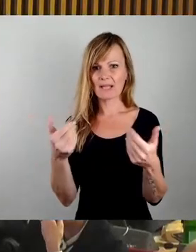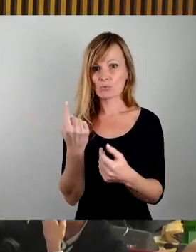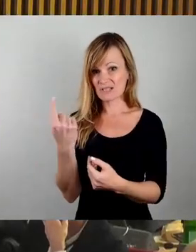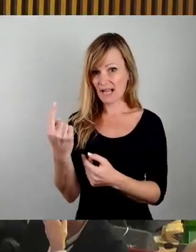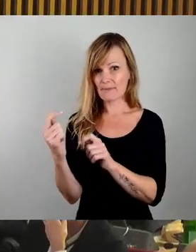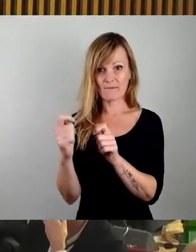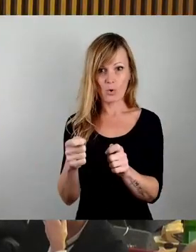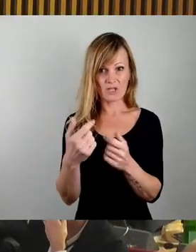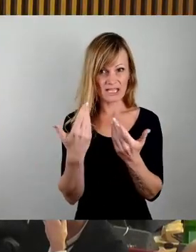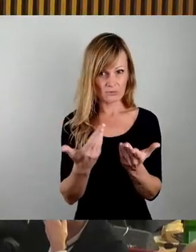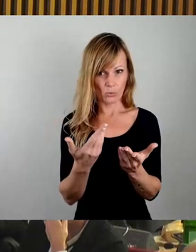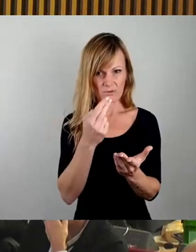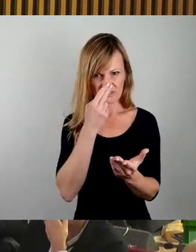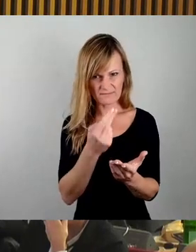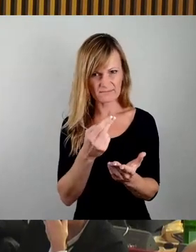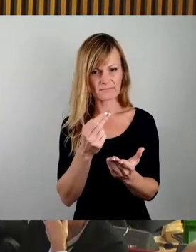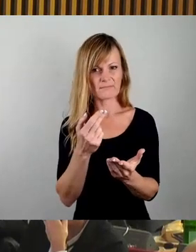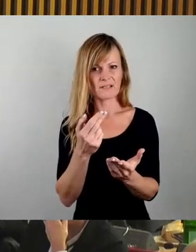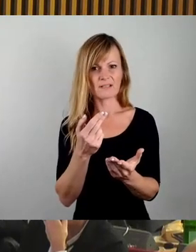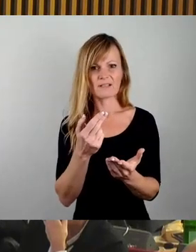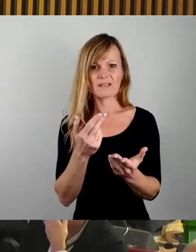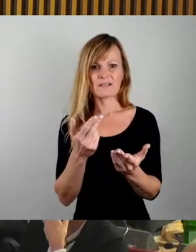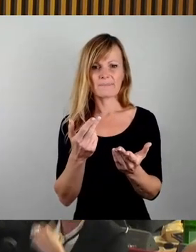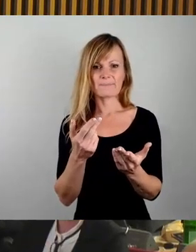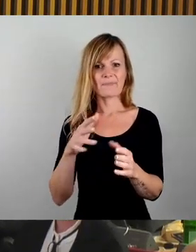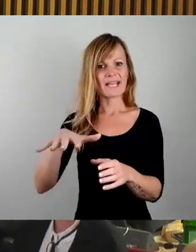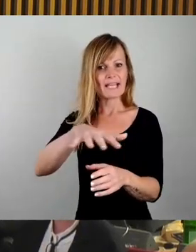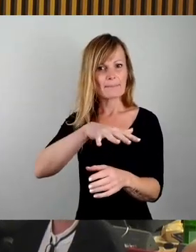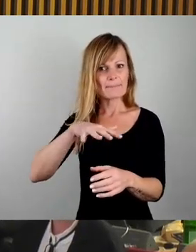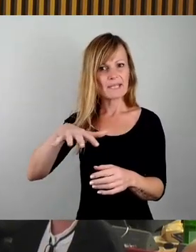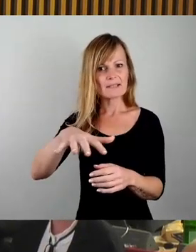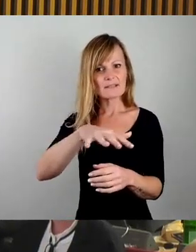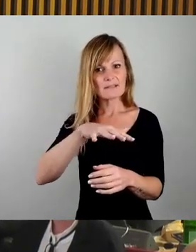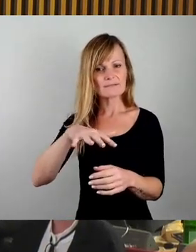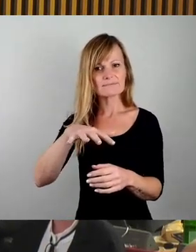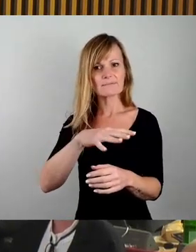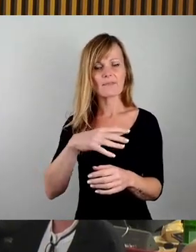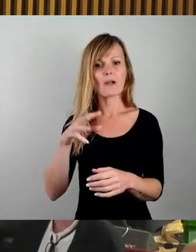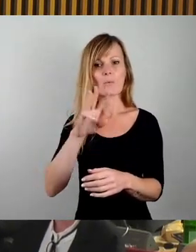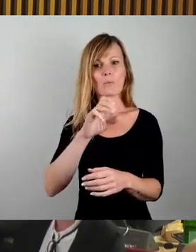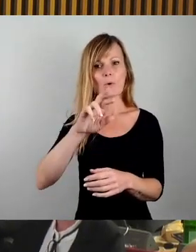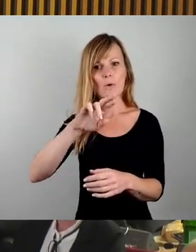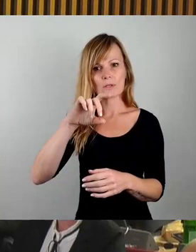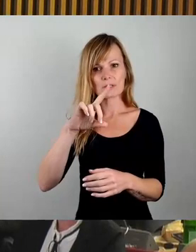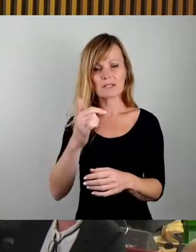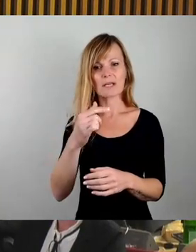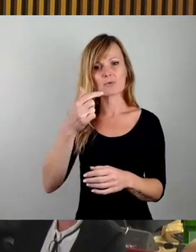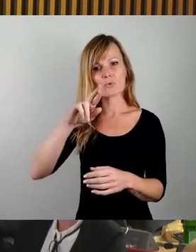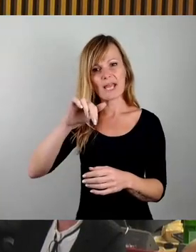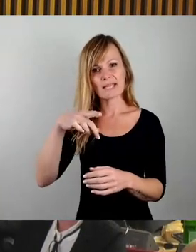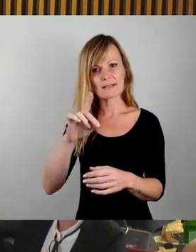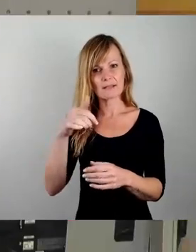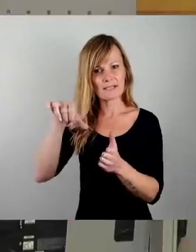genauer anguckt, dann stellt man zum Beispiel fest, dass Sie das Gebiet, wo das World Trade Center heute steht, ja aus dem einen